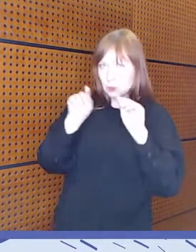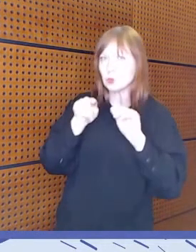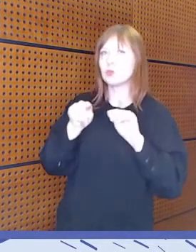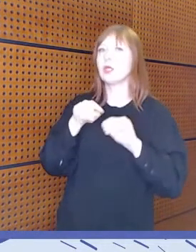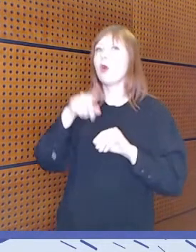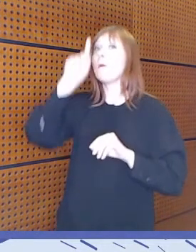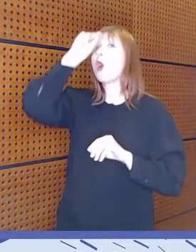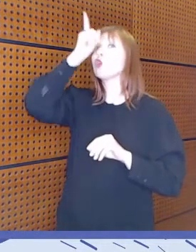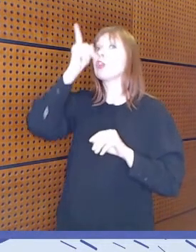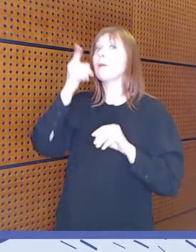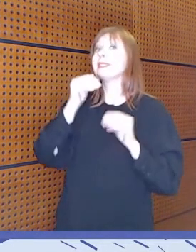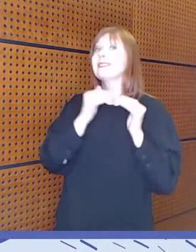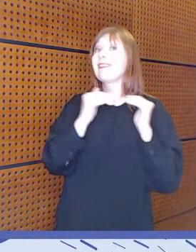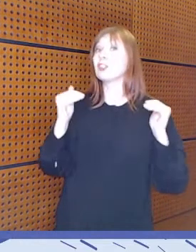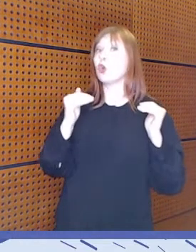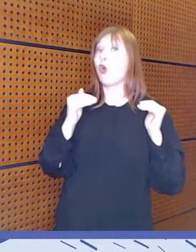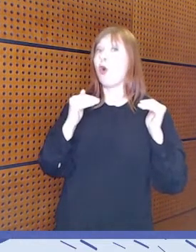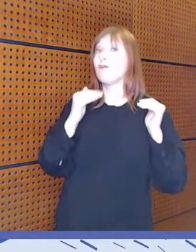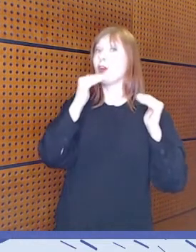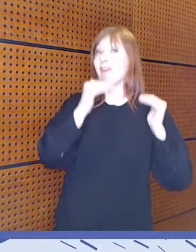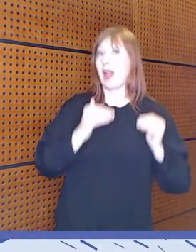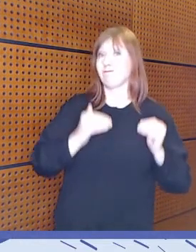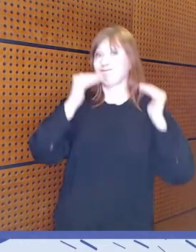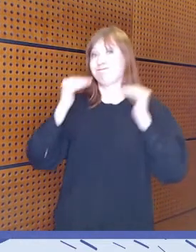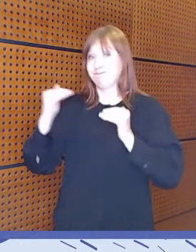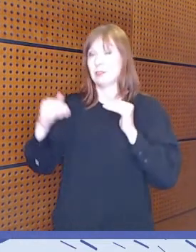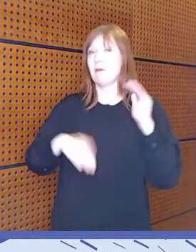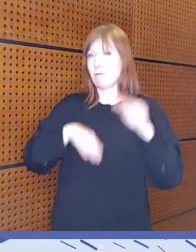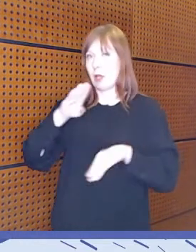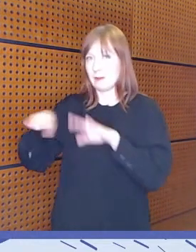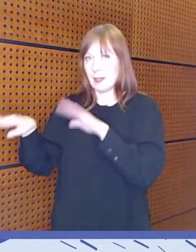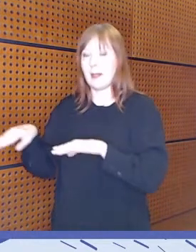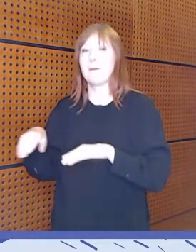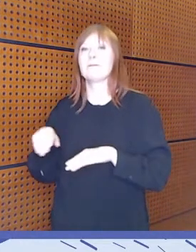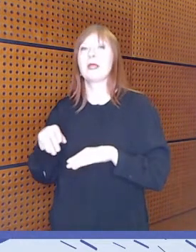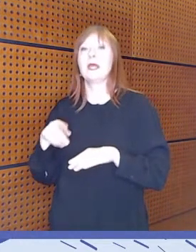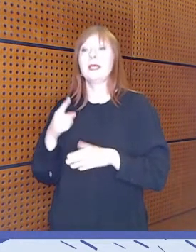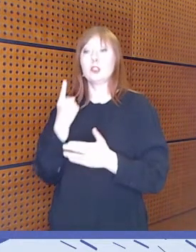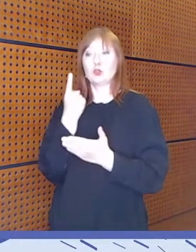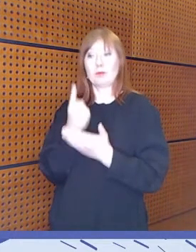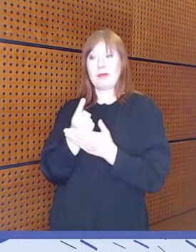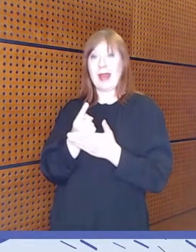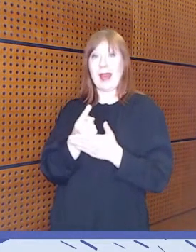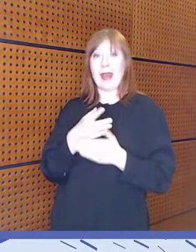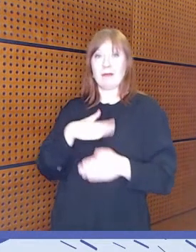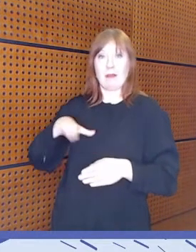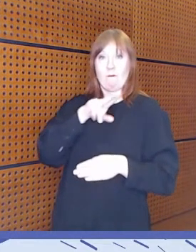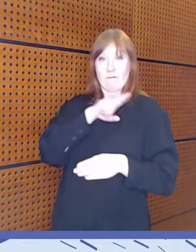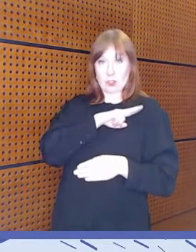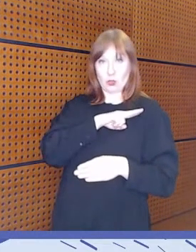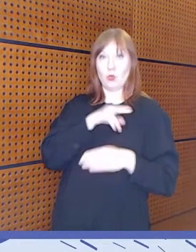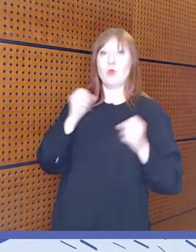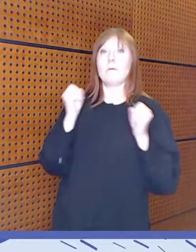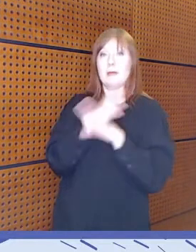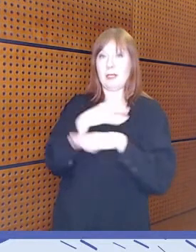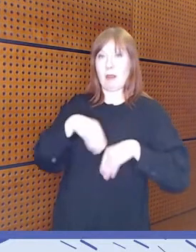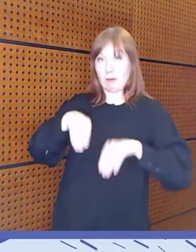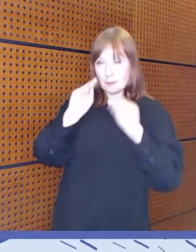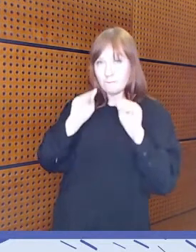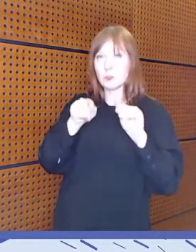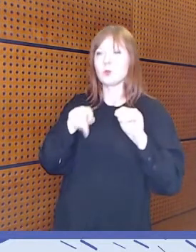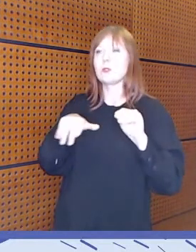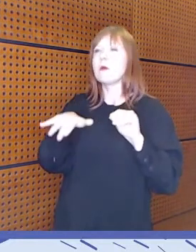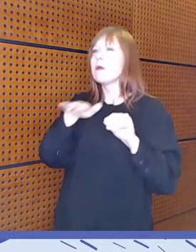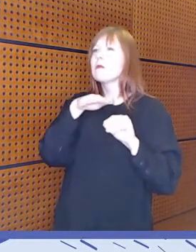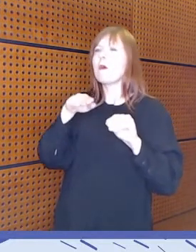Päätehtävänä mediakasvatusta harjoittavien tahojen voi olla haasteena